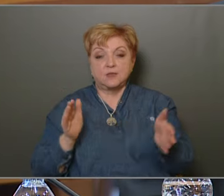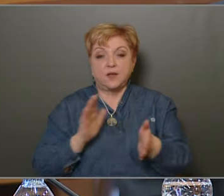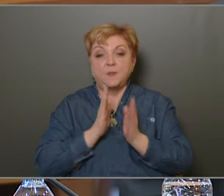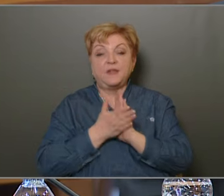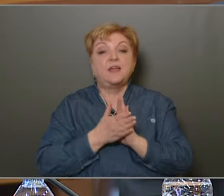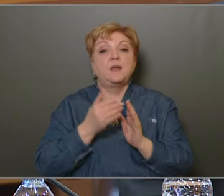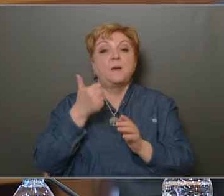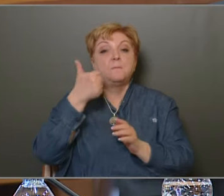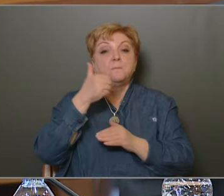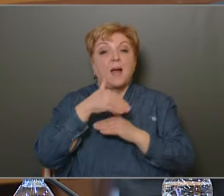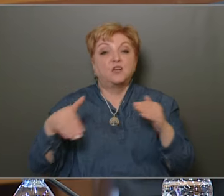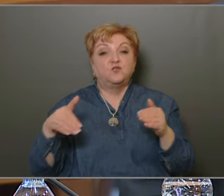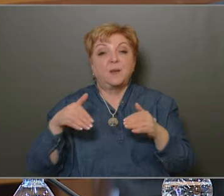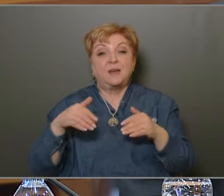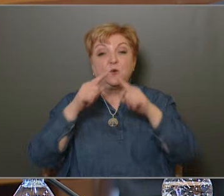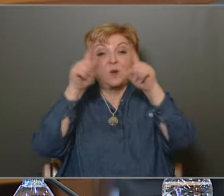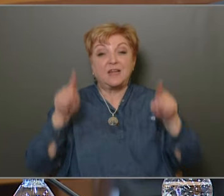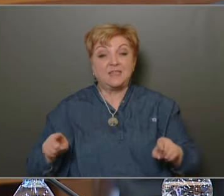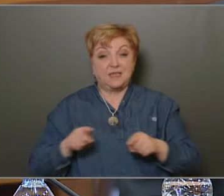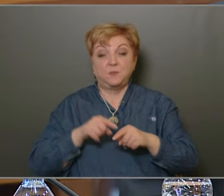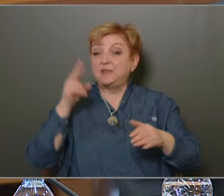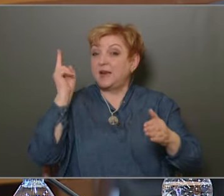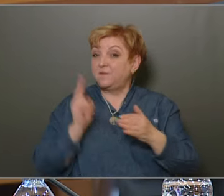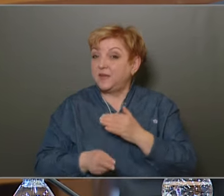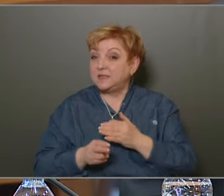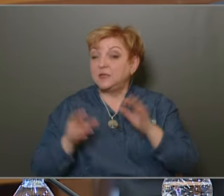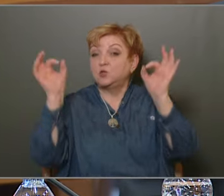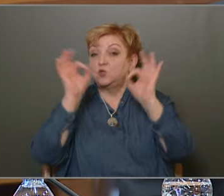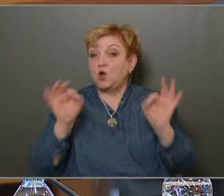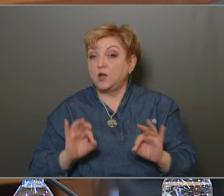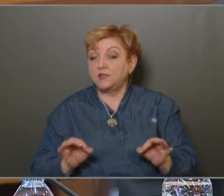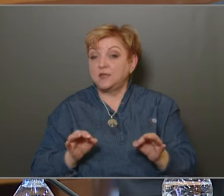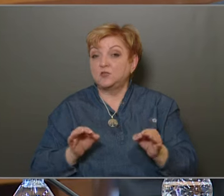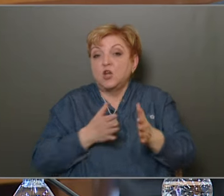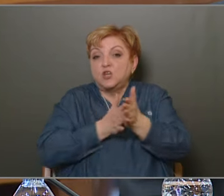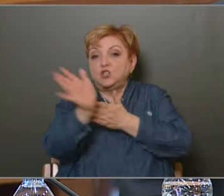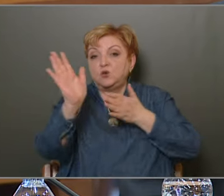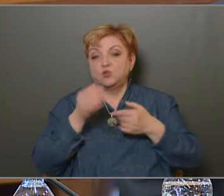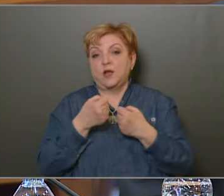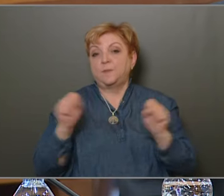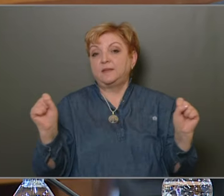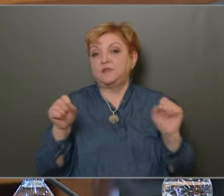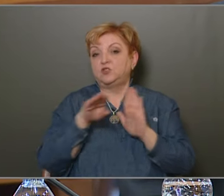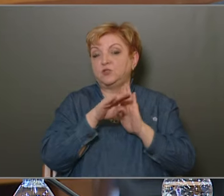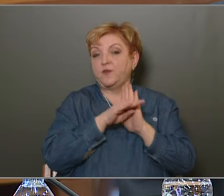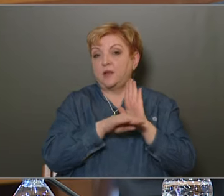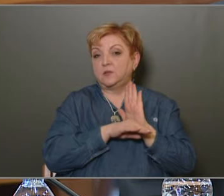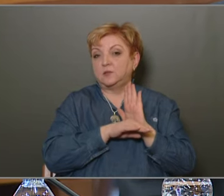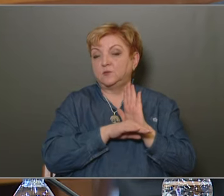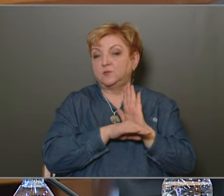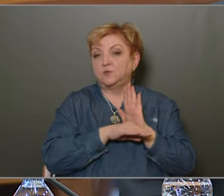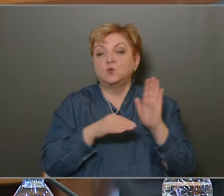mintegy másfél millió négyzetméteren végzi a takarítási és sikosságmentesítési feladatait.